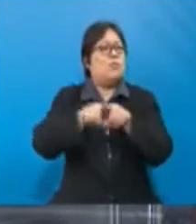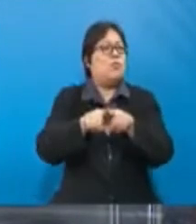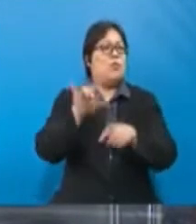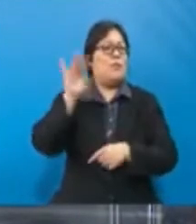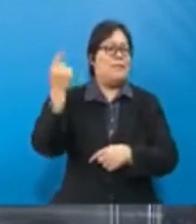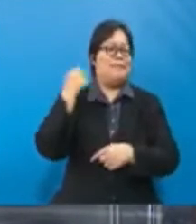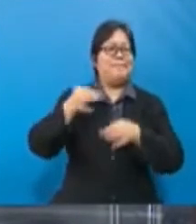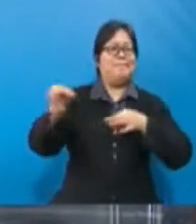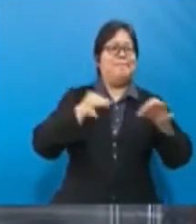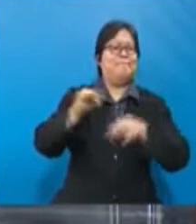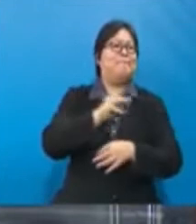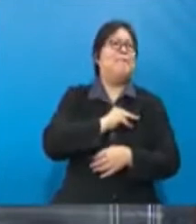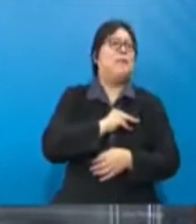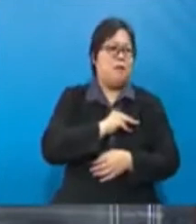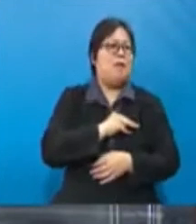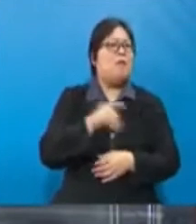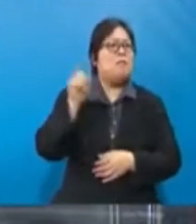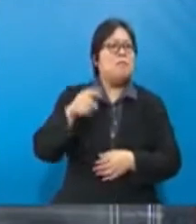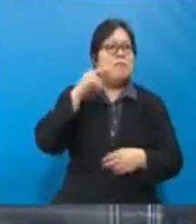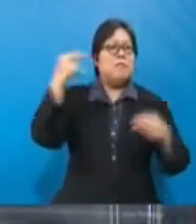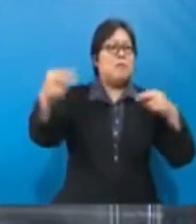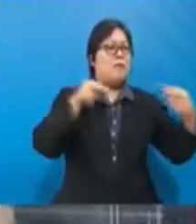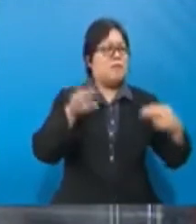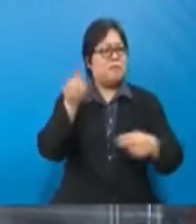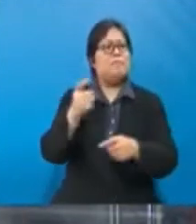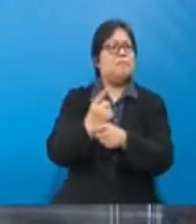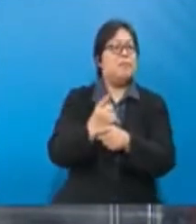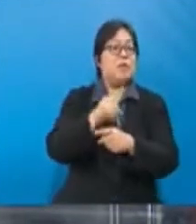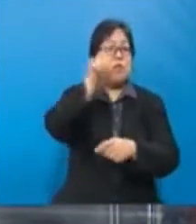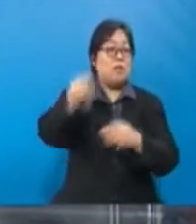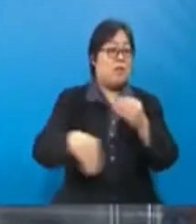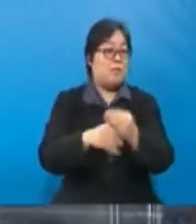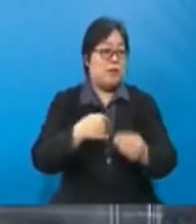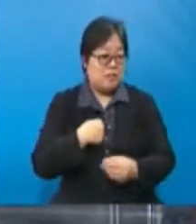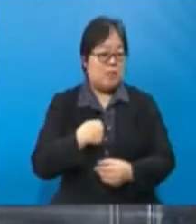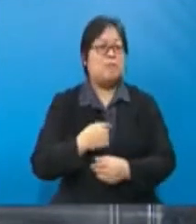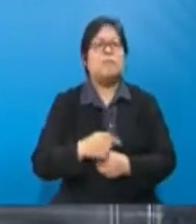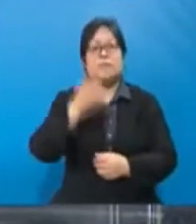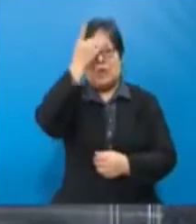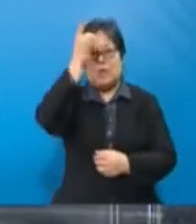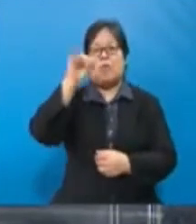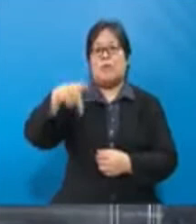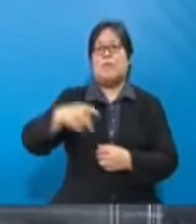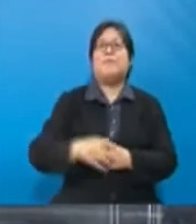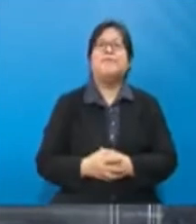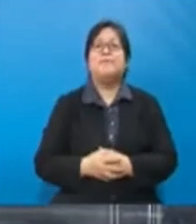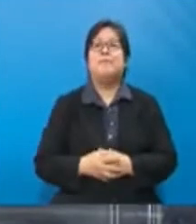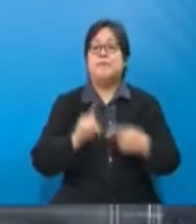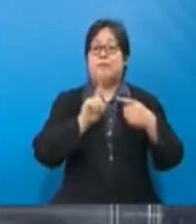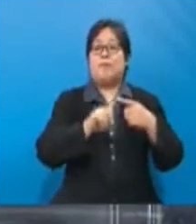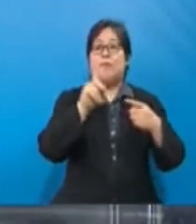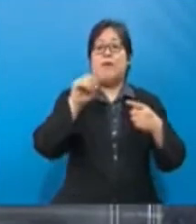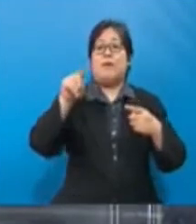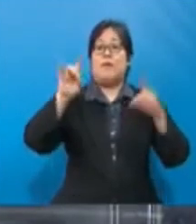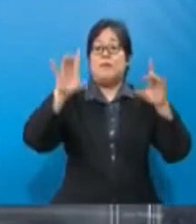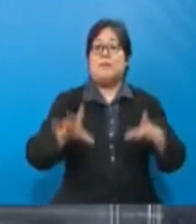setuju yang berhormat sebut tadi. Kena ambil kira kepentingan semua pihak. Soalan tambahan saya, Datuk Yang Diputua. Selain daripada